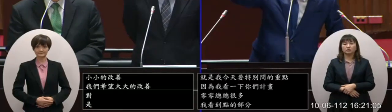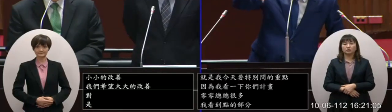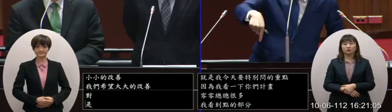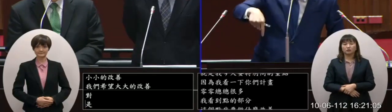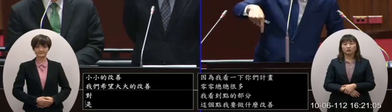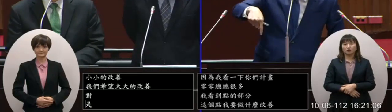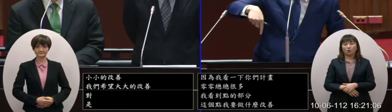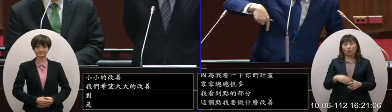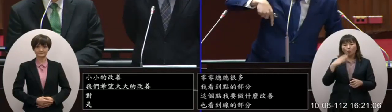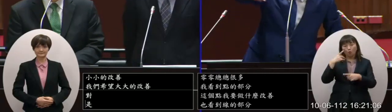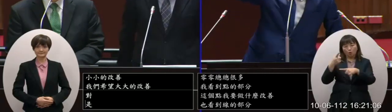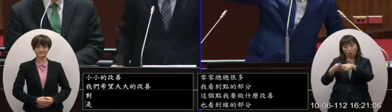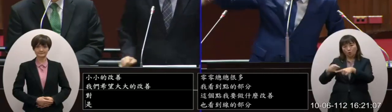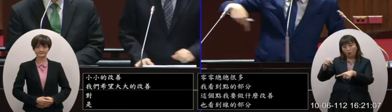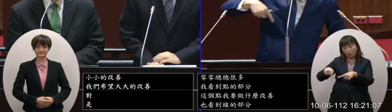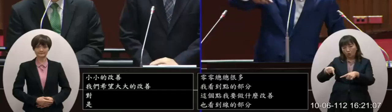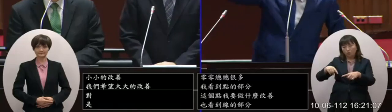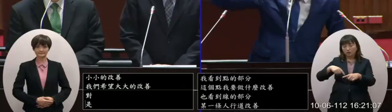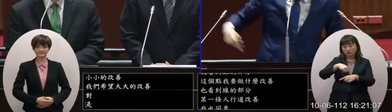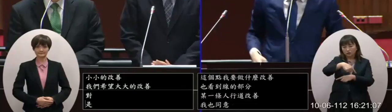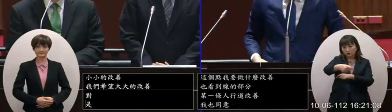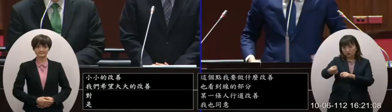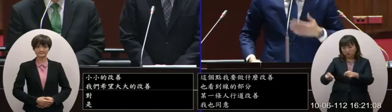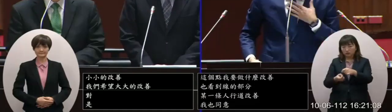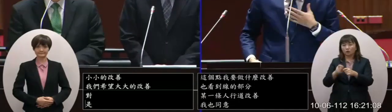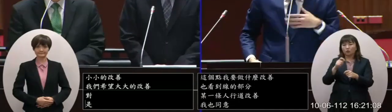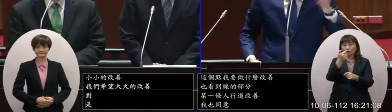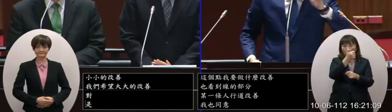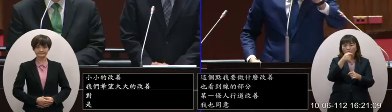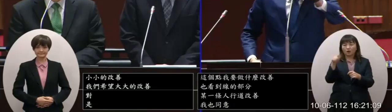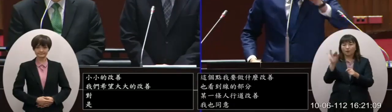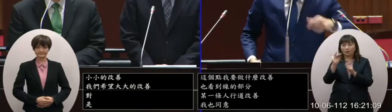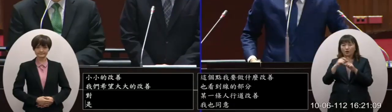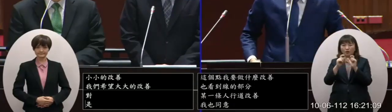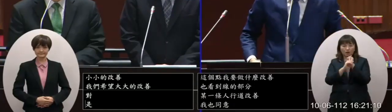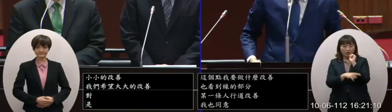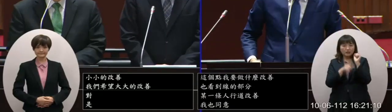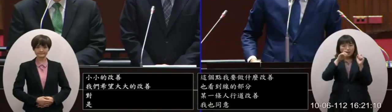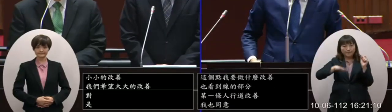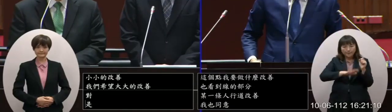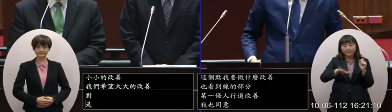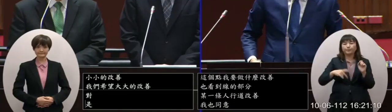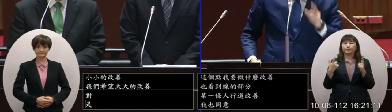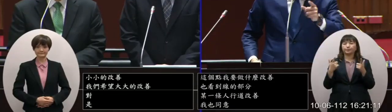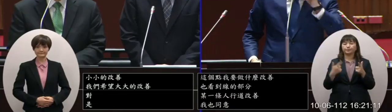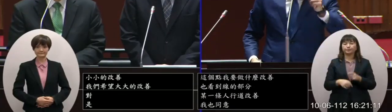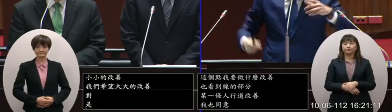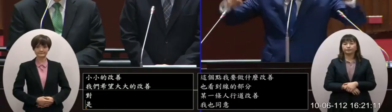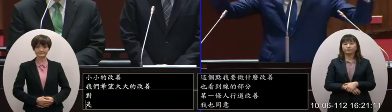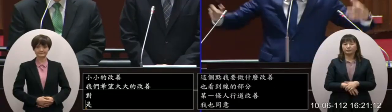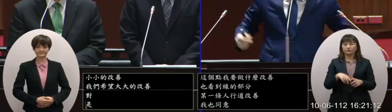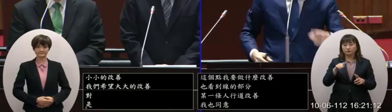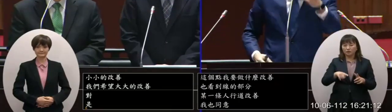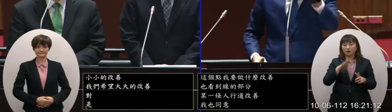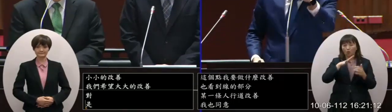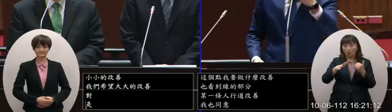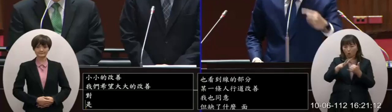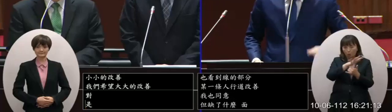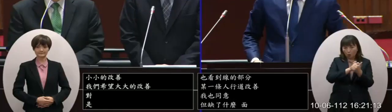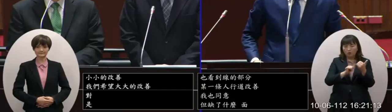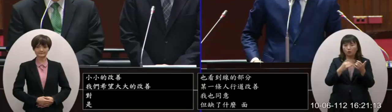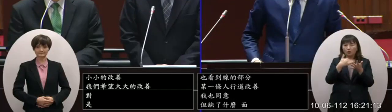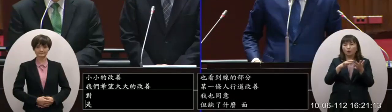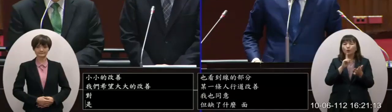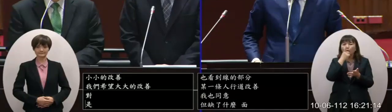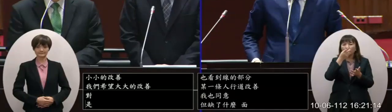這個所謂的一個路口的方圓五十或一百公尺對我來講那都不叫面對我來講從全台灣來講還是一個